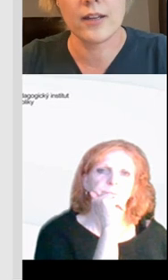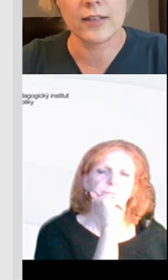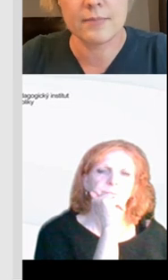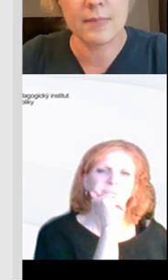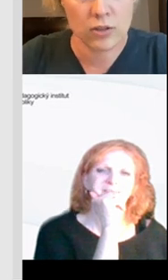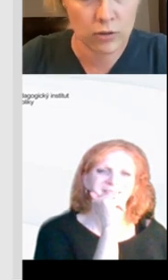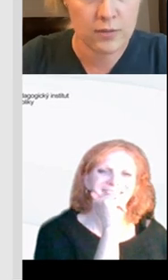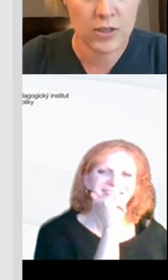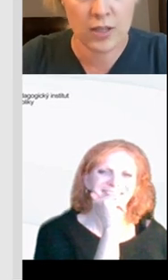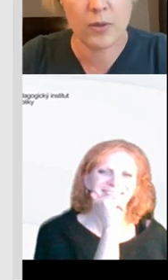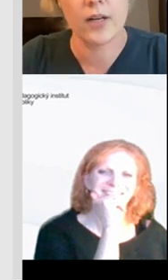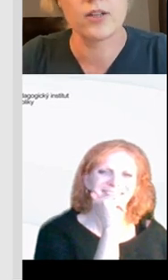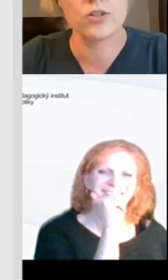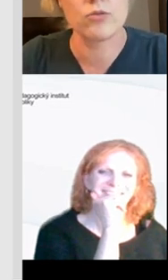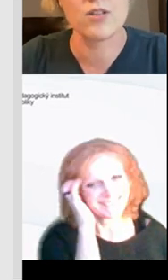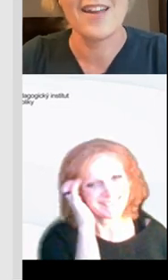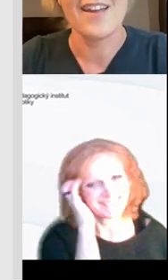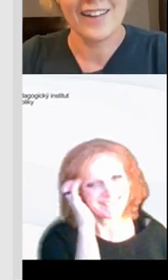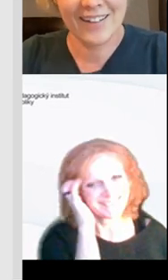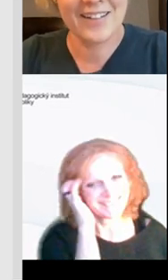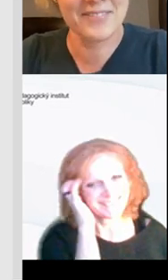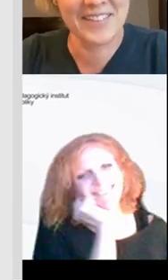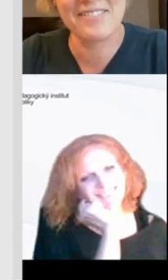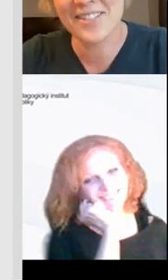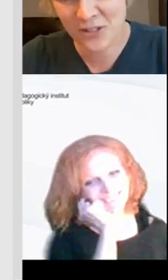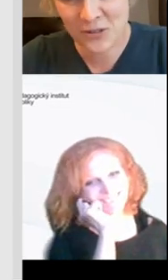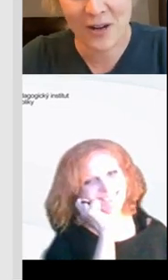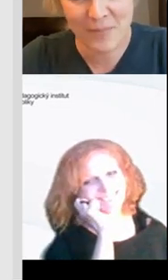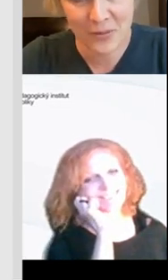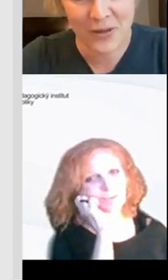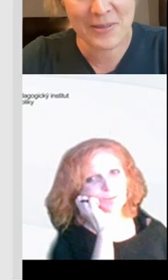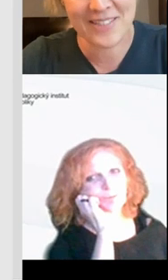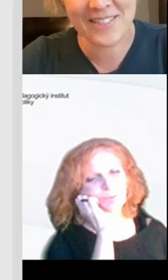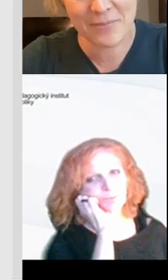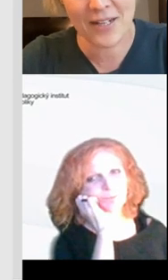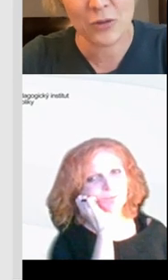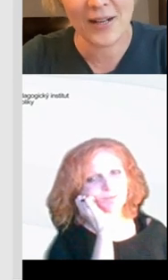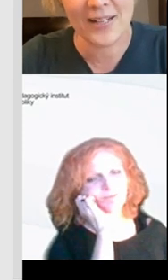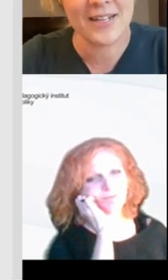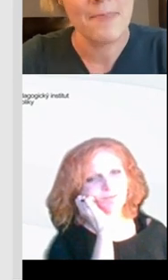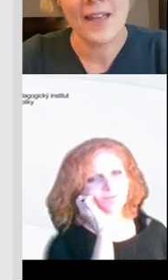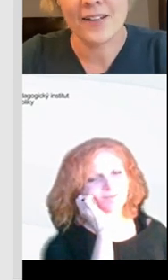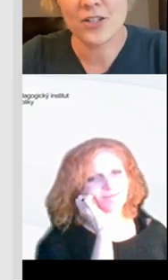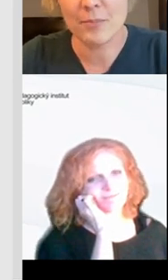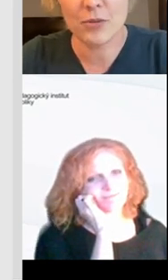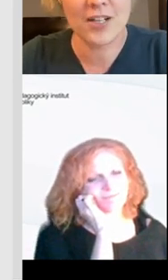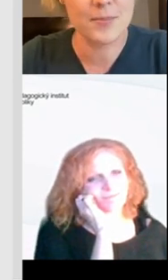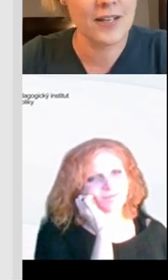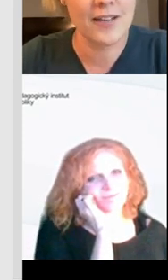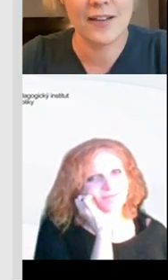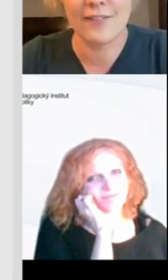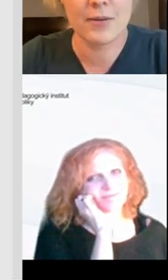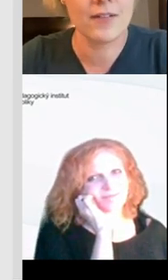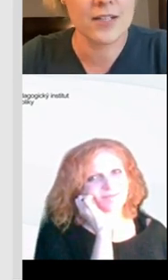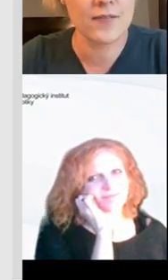těžký a tady jsme ještě, tohle jsme ještě neprobrali. Takže určitě na vás trošičku apeluju, abyste si s tím dali tu práci a když je tam